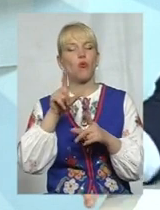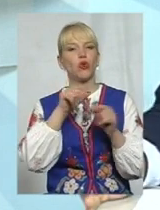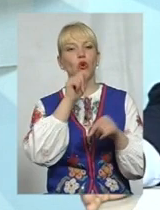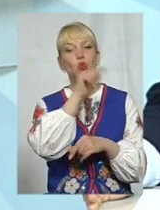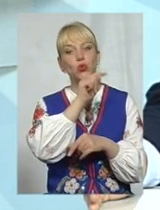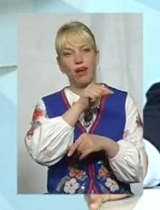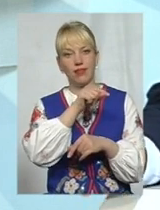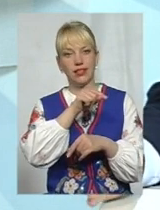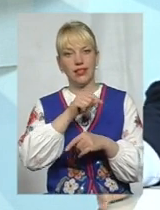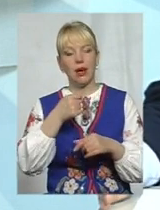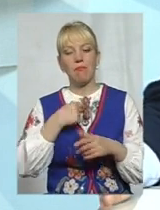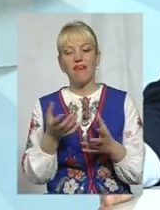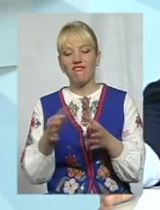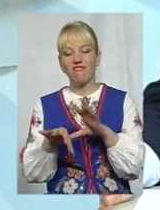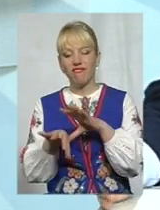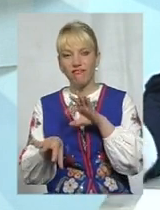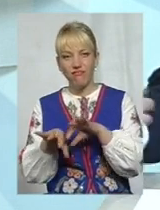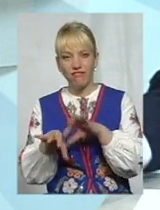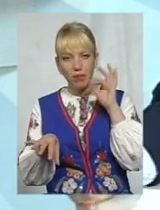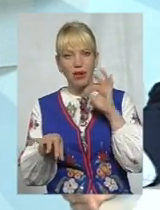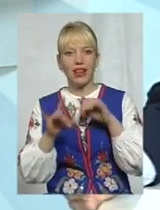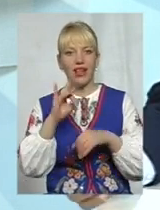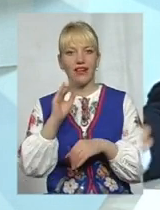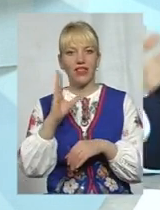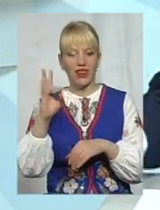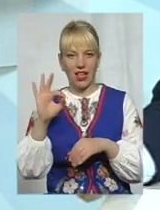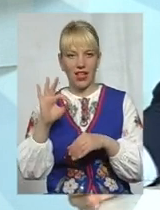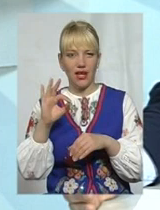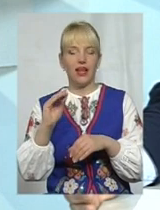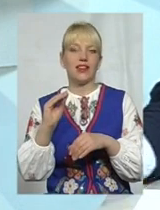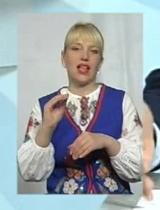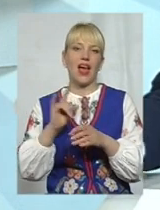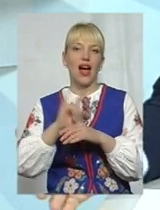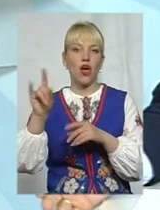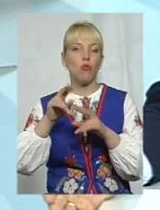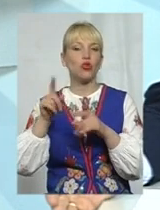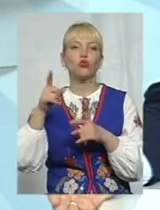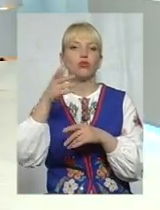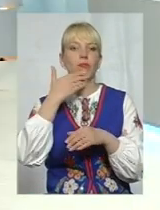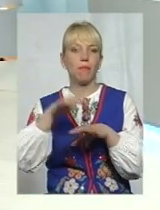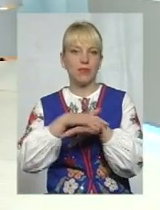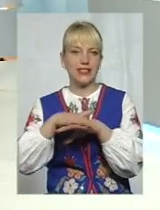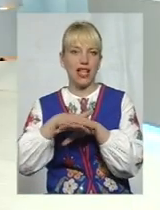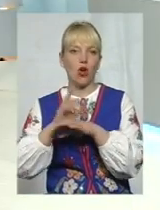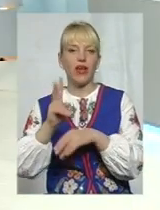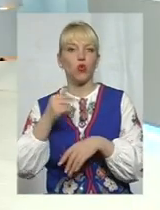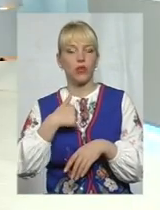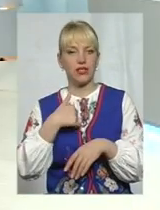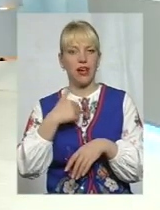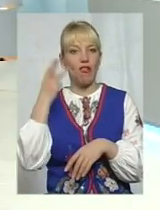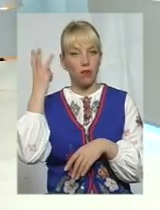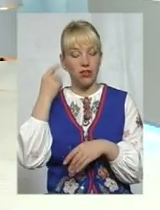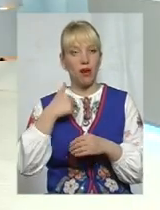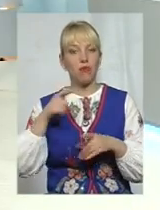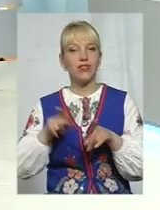саме вибрали Рівенський аеропорт, тому що там немає такого ринку збуто, як є в Хмельницькому. І, ви знаєте, я був настільки